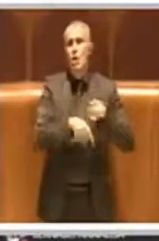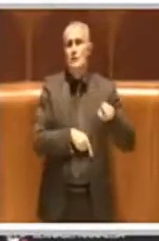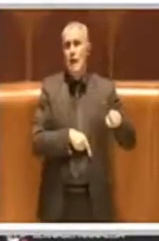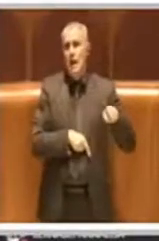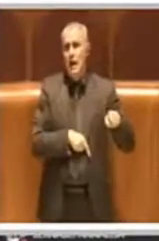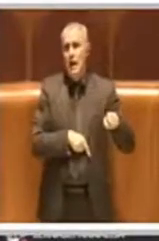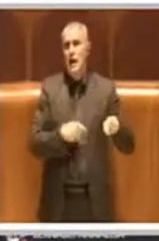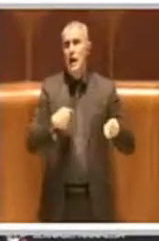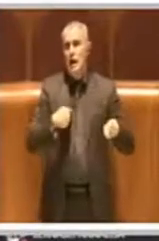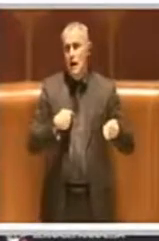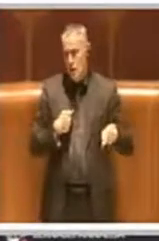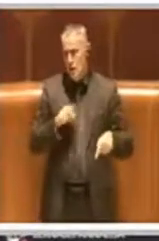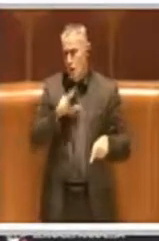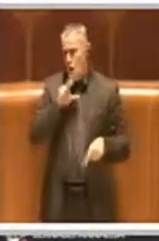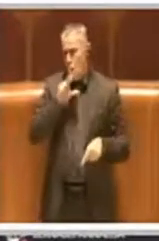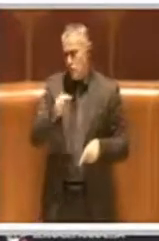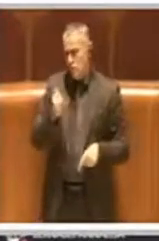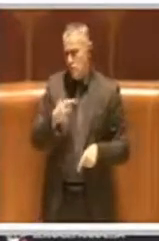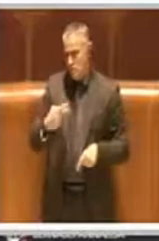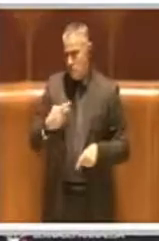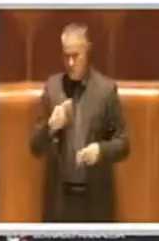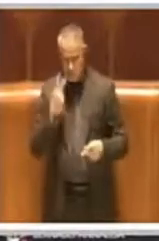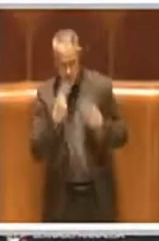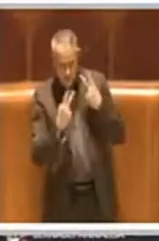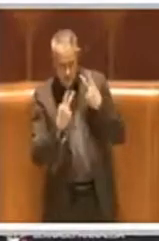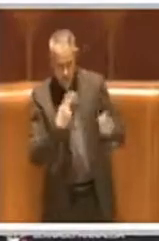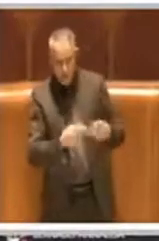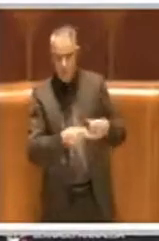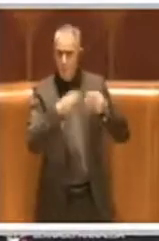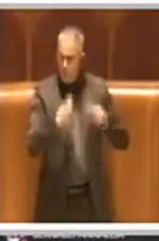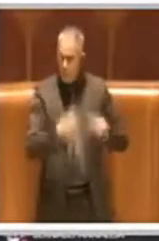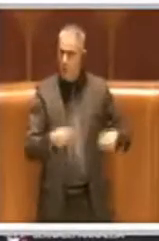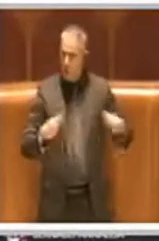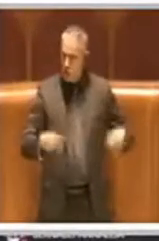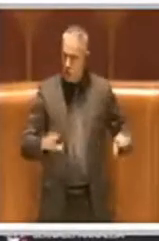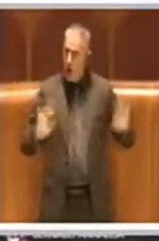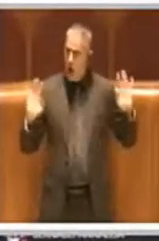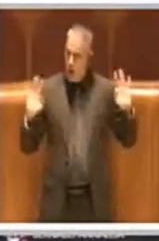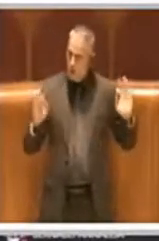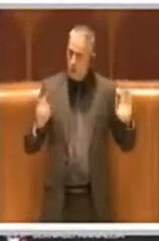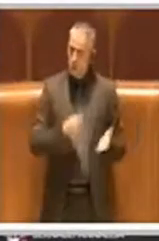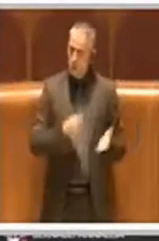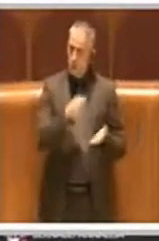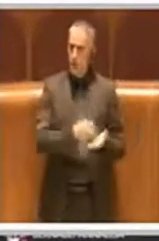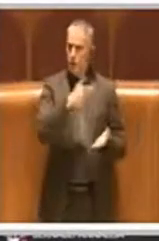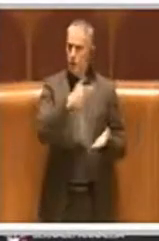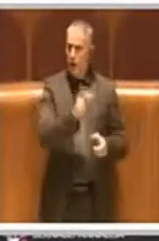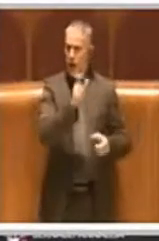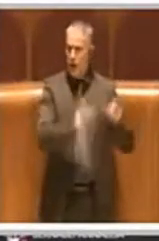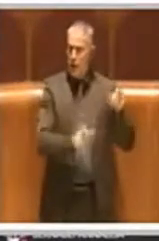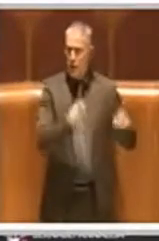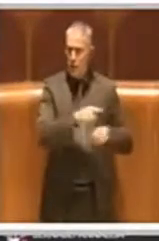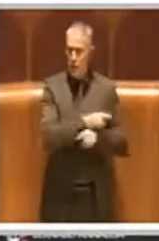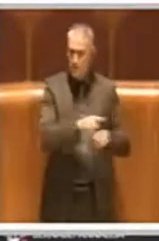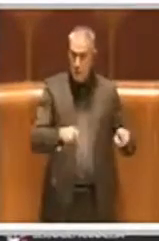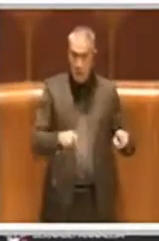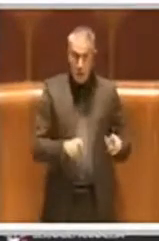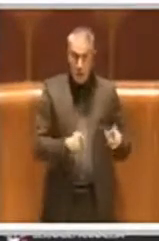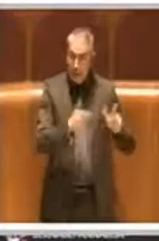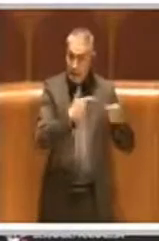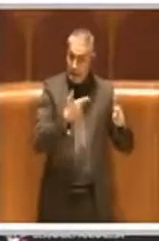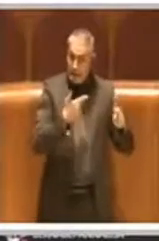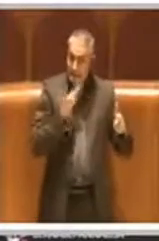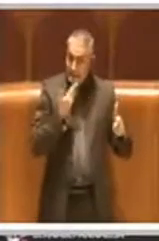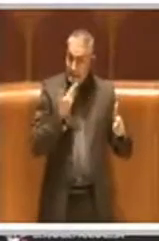che ho conosciuto delle professionalità molto importanti, molto interessanti, senza le quali molte